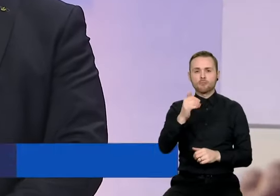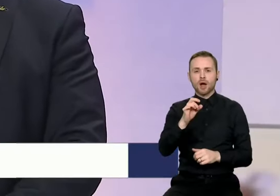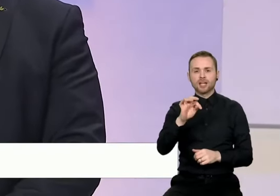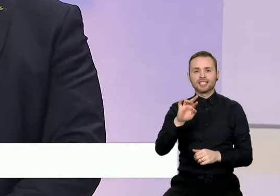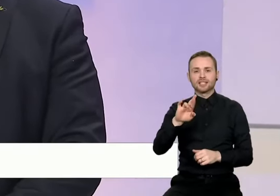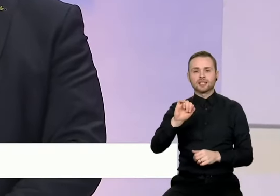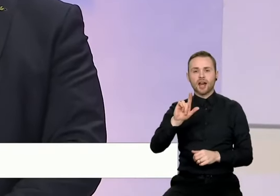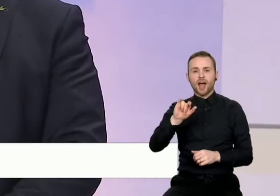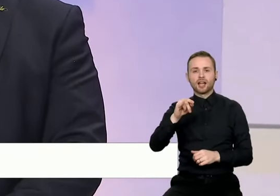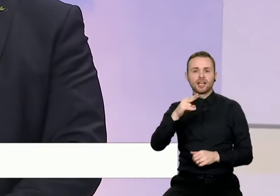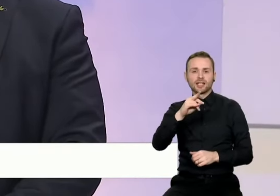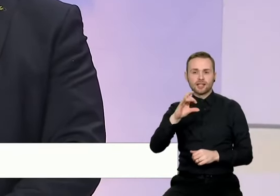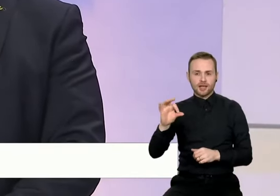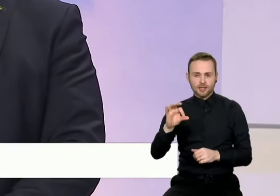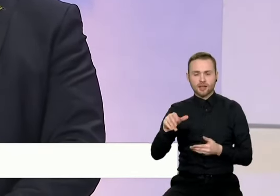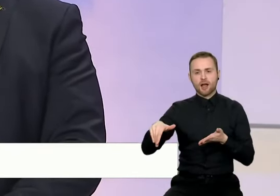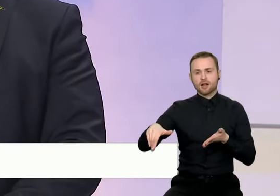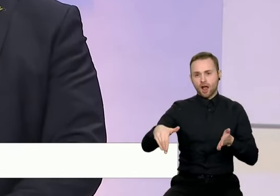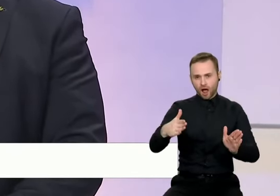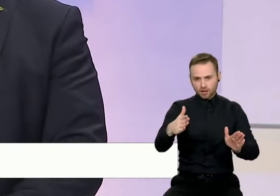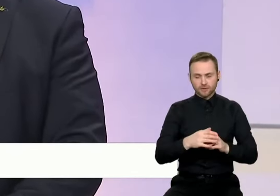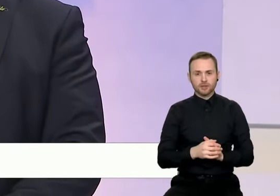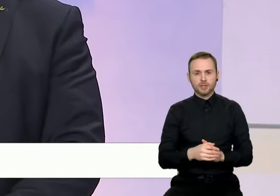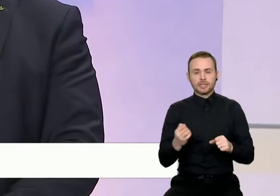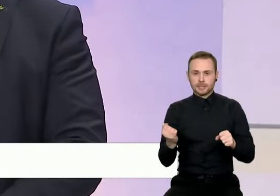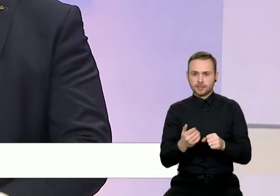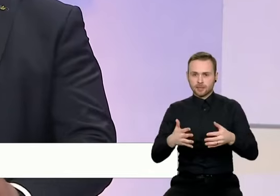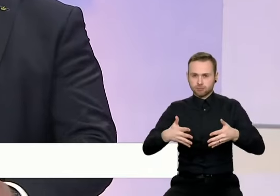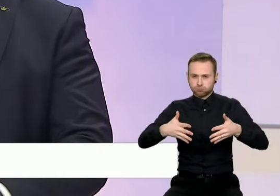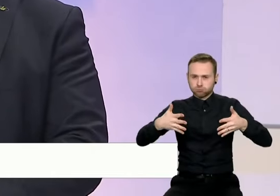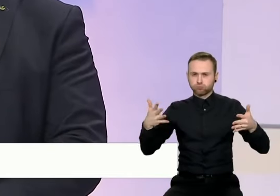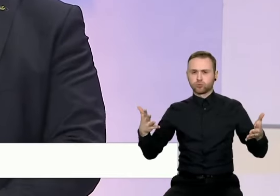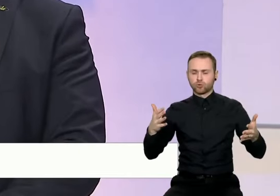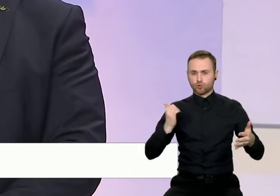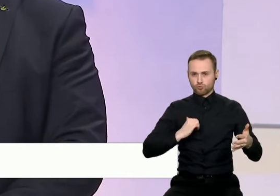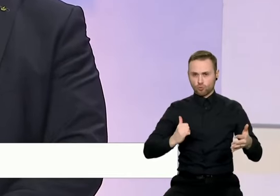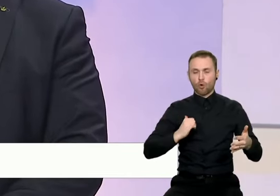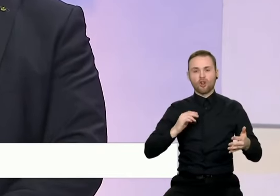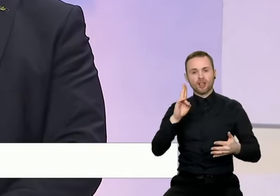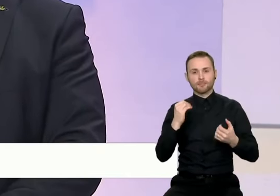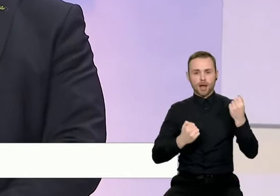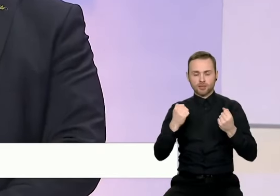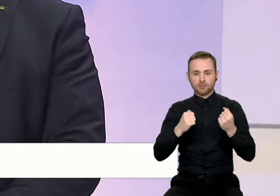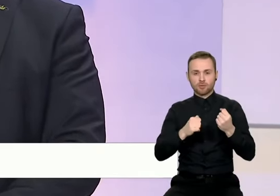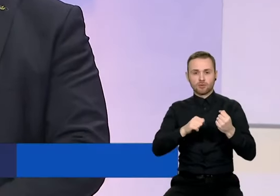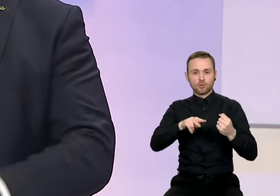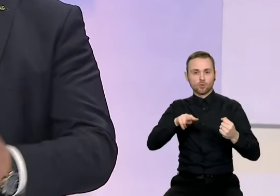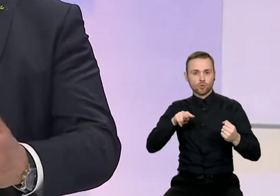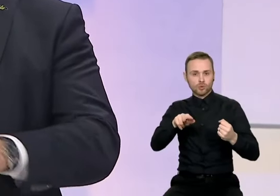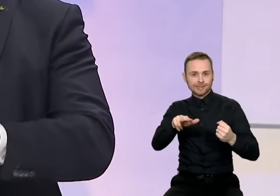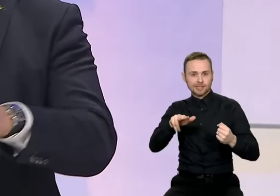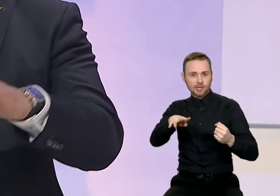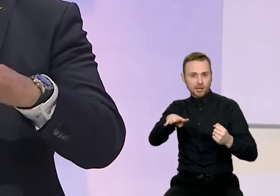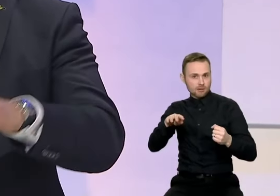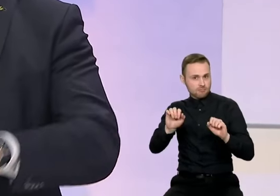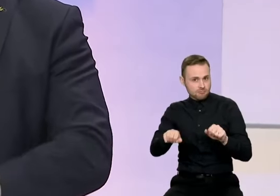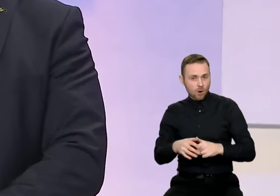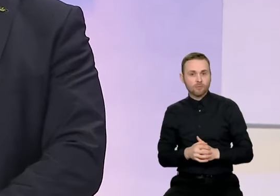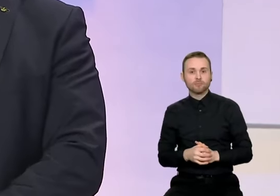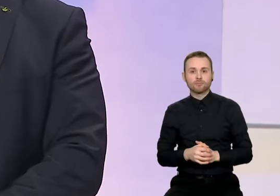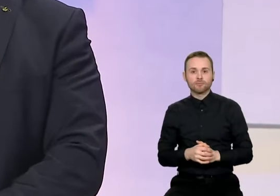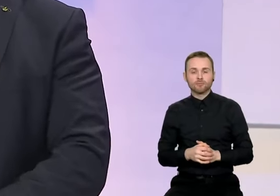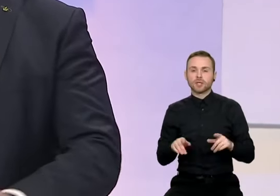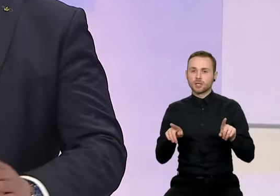pravažiuojamos gatvės, reikia didinti jų pralaidumą ir ten reikėtų inžinierinių sprendimų, turėtų kelių